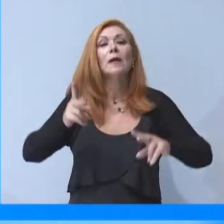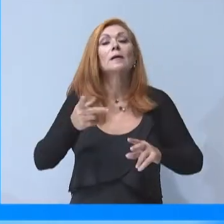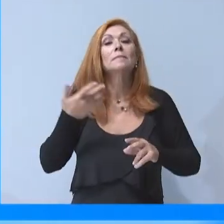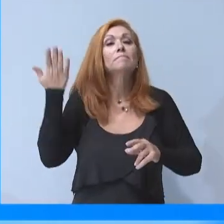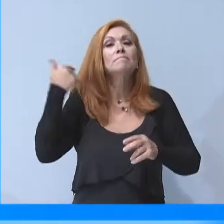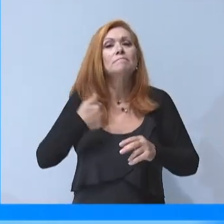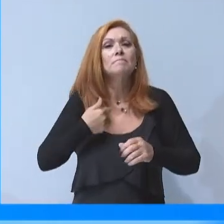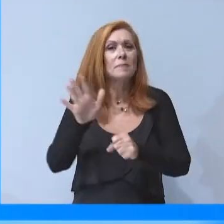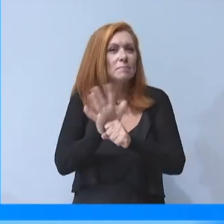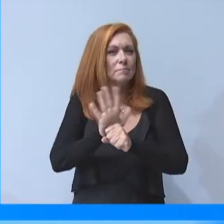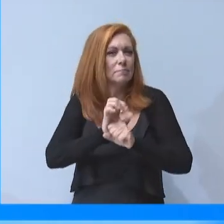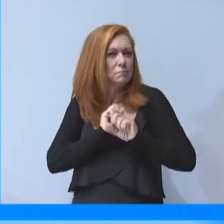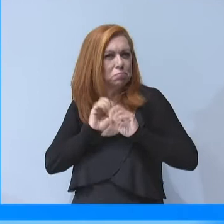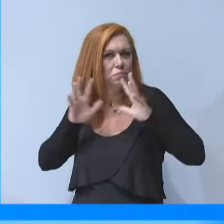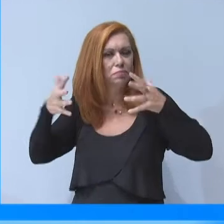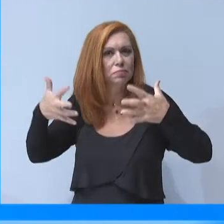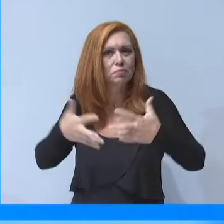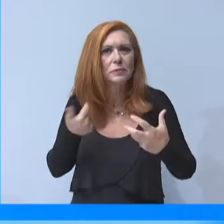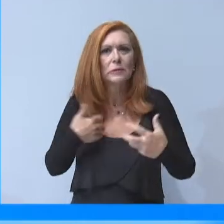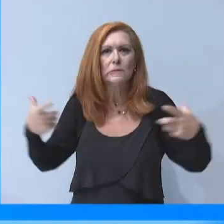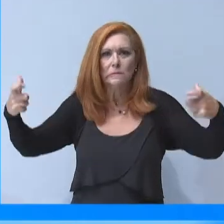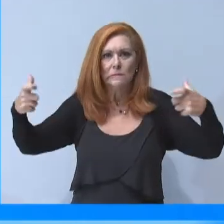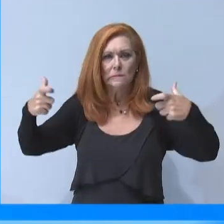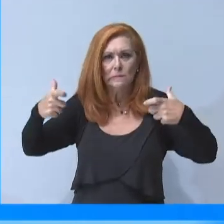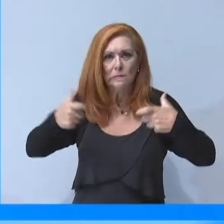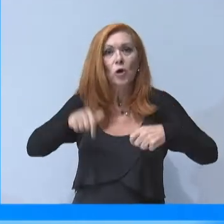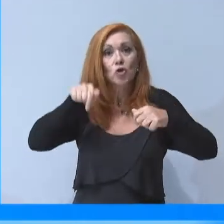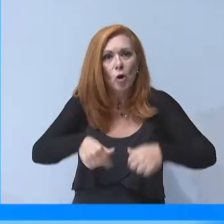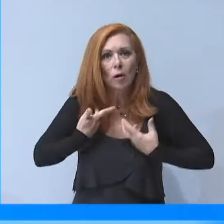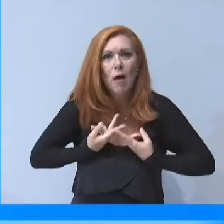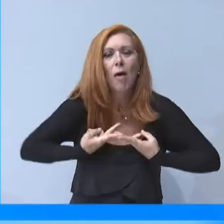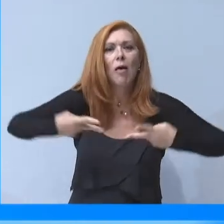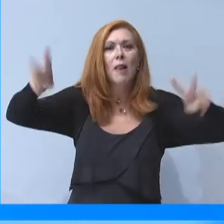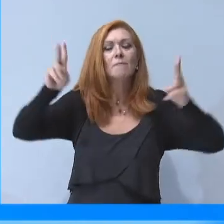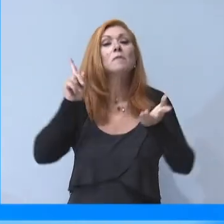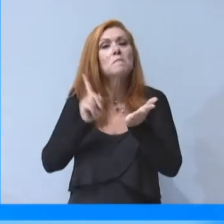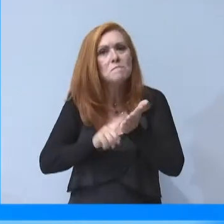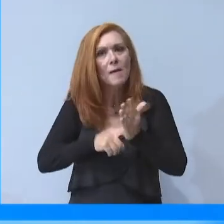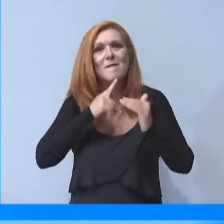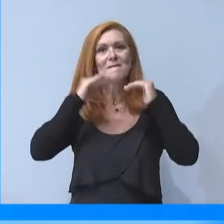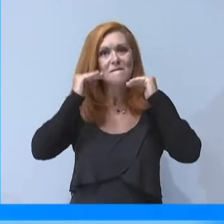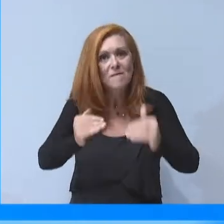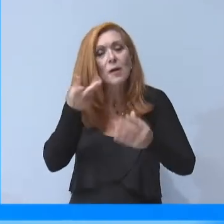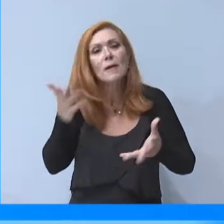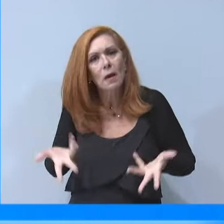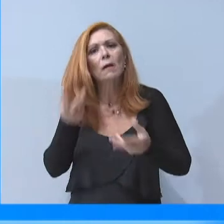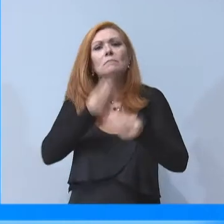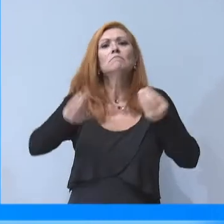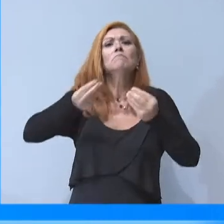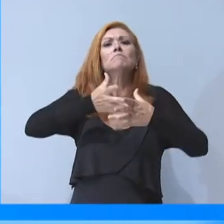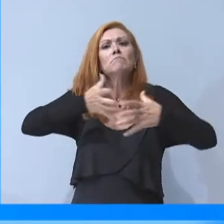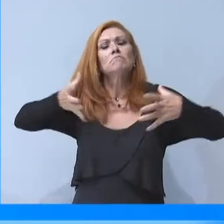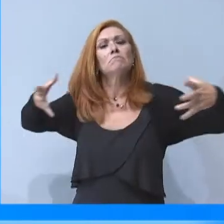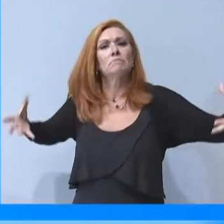δεσμά της πανδημίας, οφείλουμε όχι μόνο να την κρατήσουμε, αλλά και να την διευρύνουμε. Και μπορούμε να το κάνουμε αυτό,